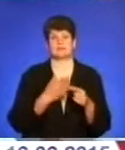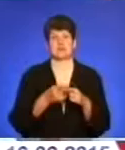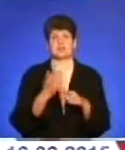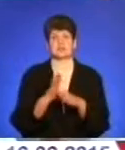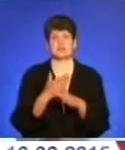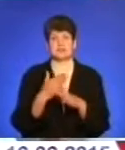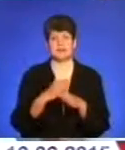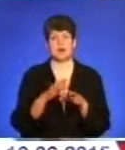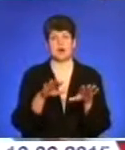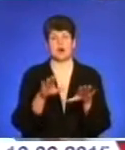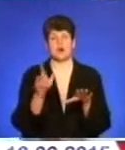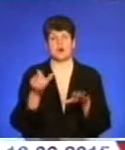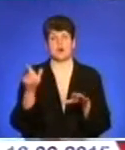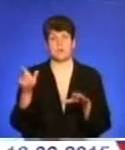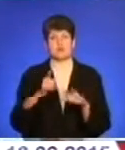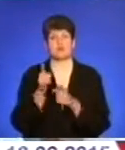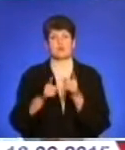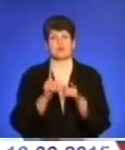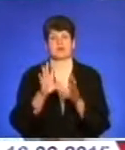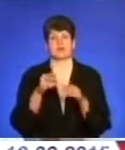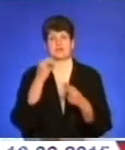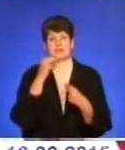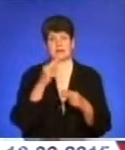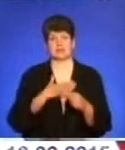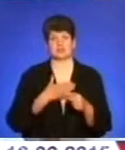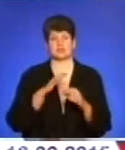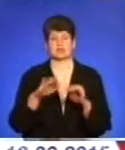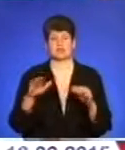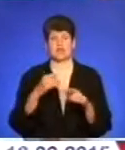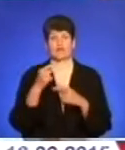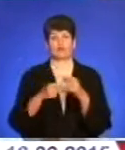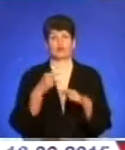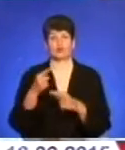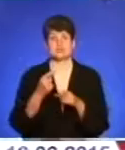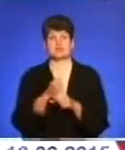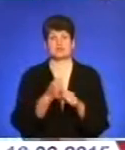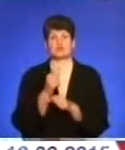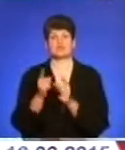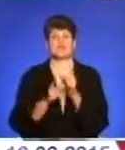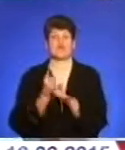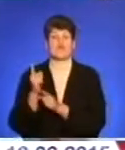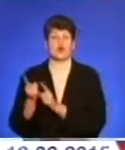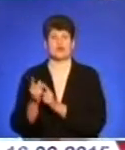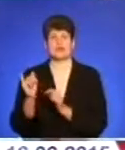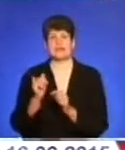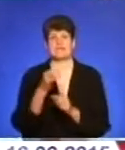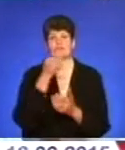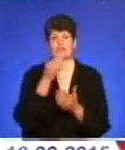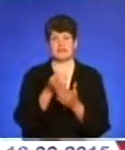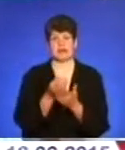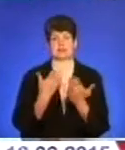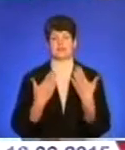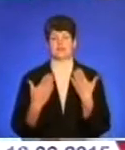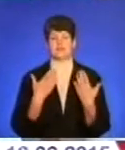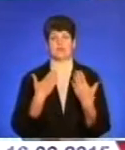громади, голови, поміняється все на краще для нас, для наших дітей, для наших внуків. Тобто запрацюють реформи, відповідальне ставлення